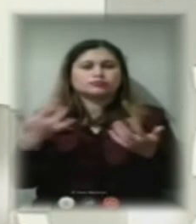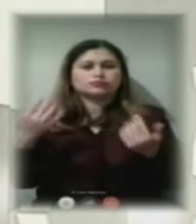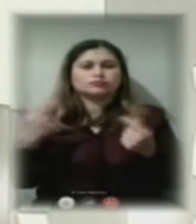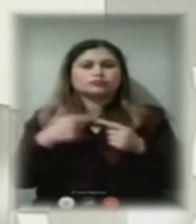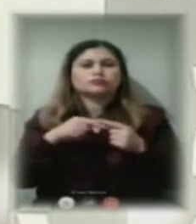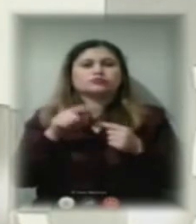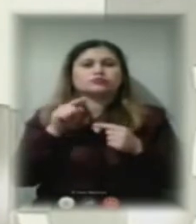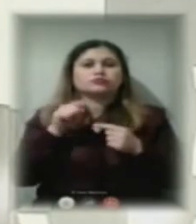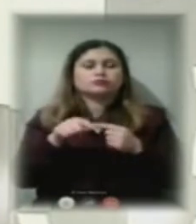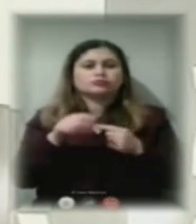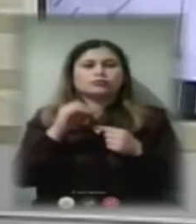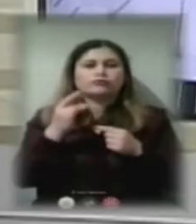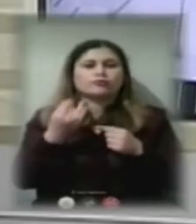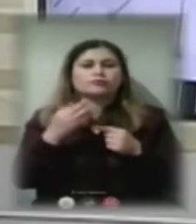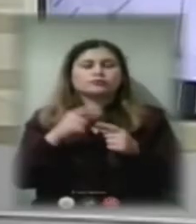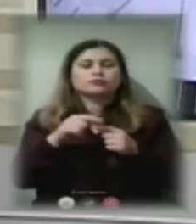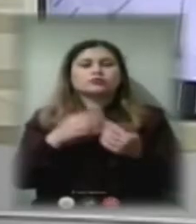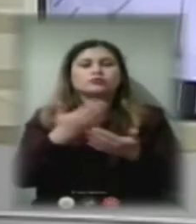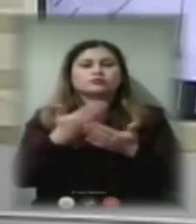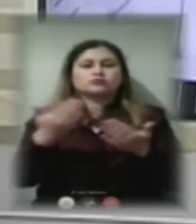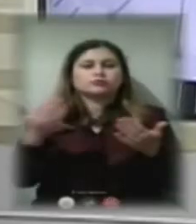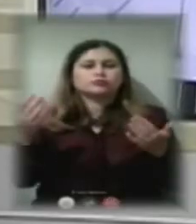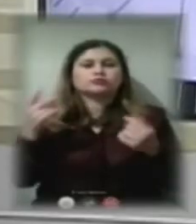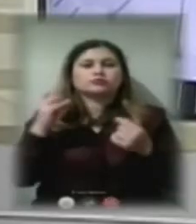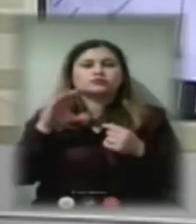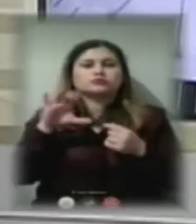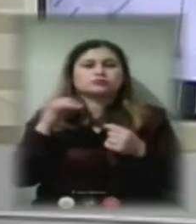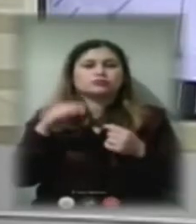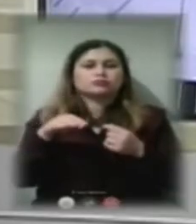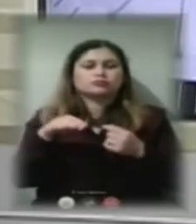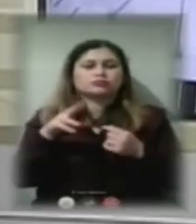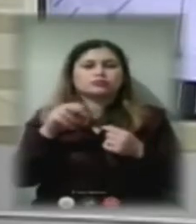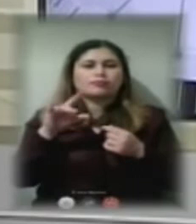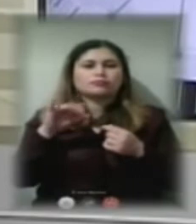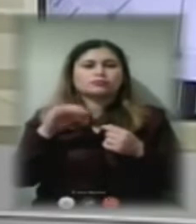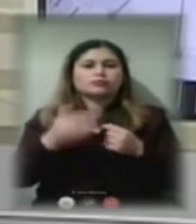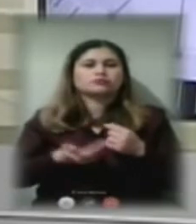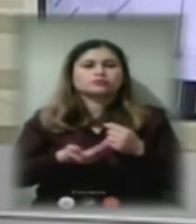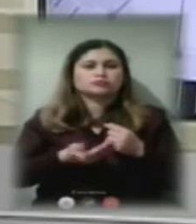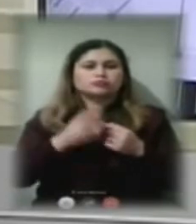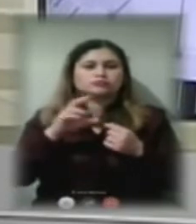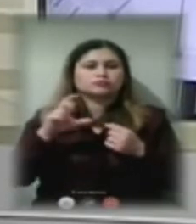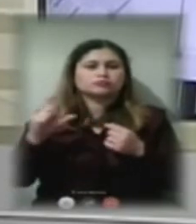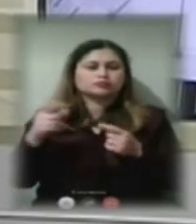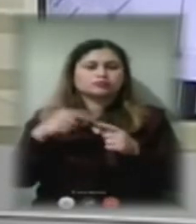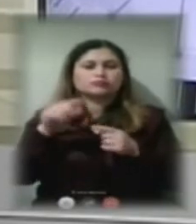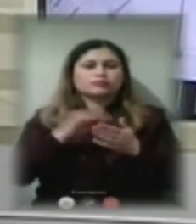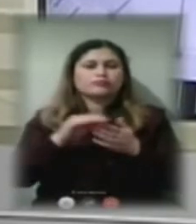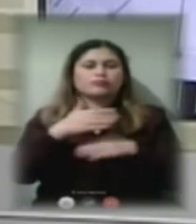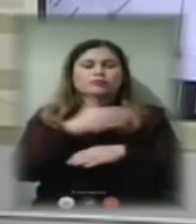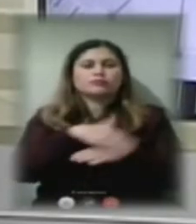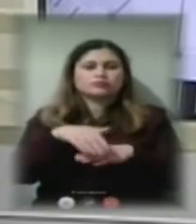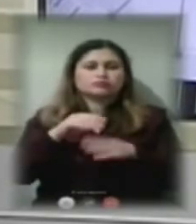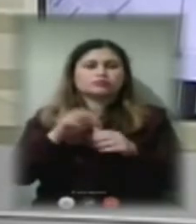Інформація ця розміщена на сайті Департаменту житлового комунального господарства, і там адреси можна перевірити.